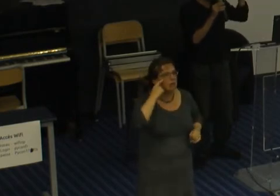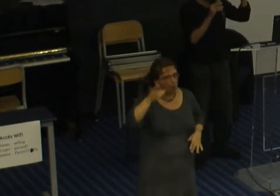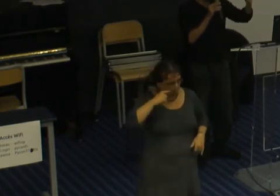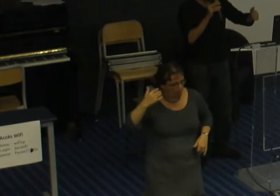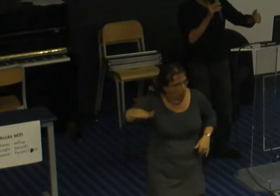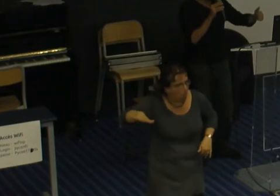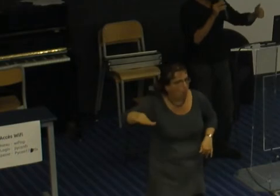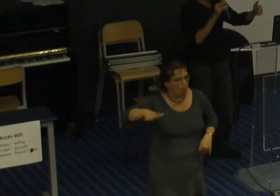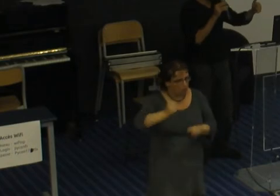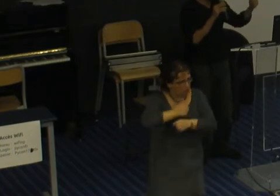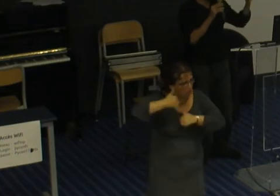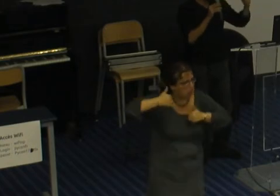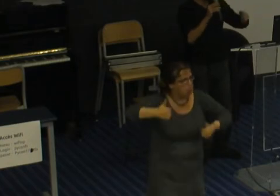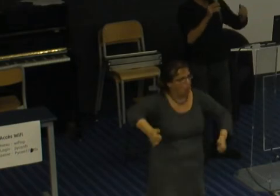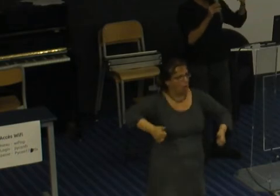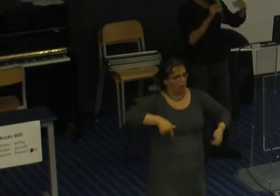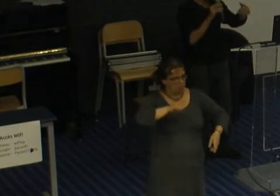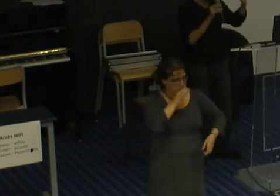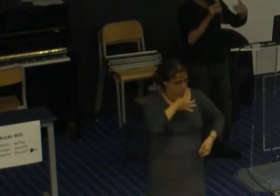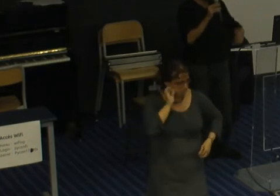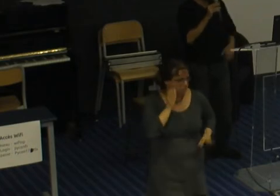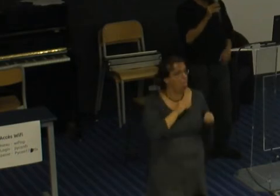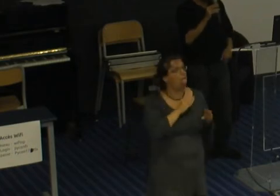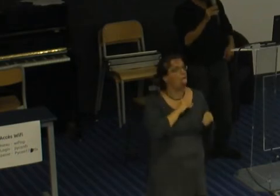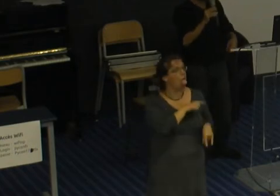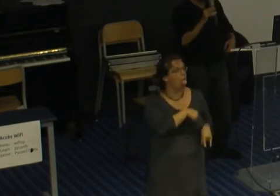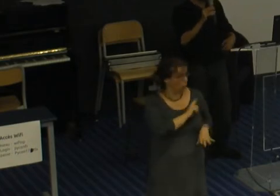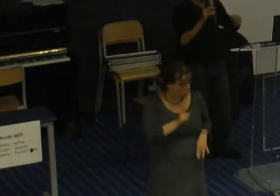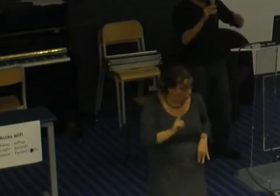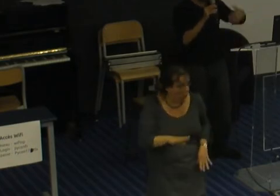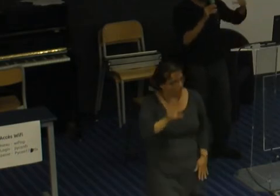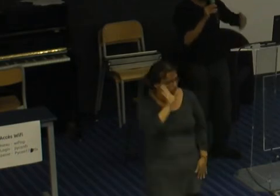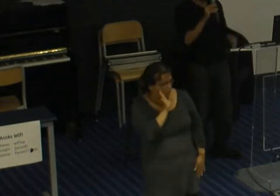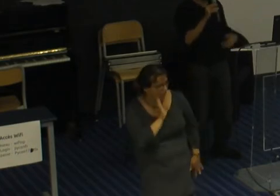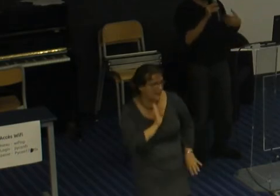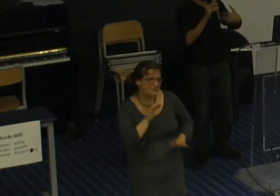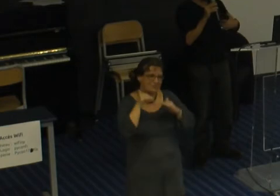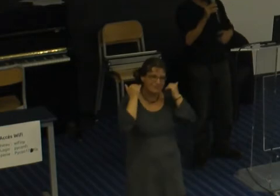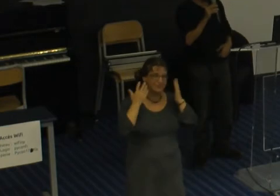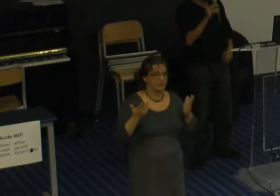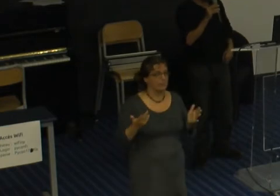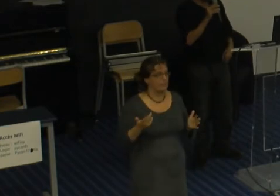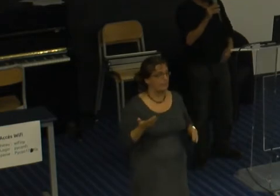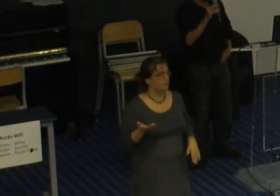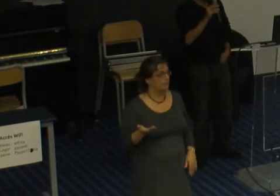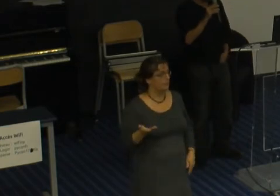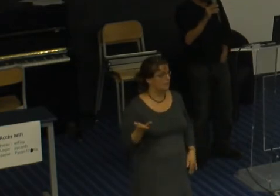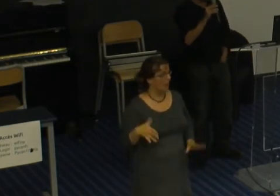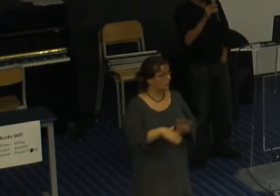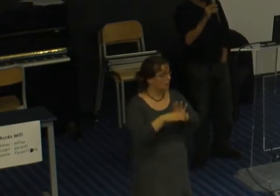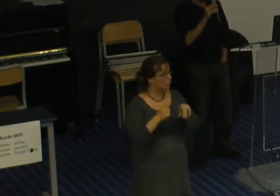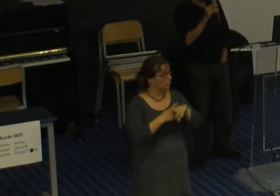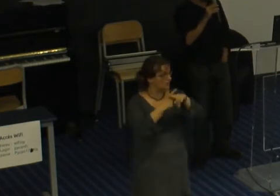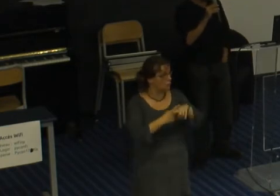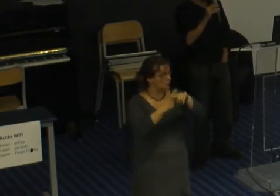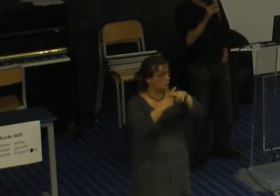ils parlent pas beaucoup ils sont gentils ouais ça peut paraître bien comme cliché mais le